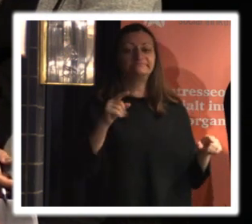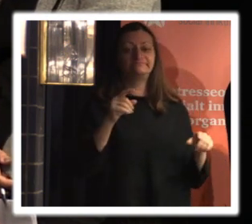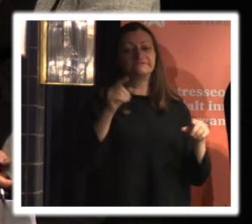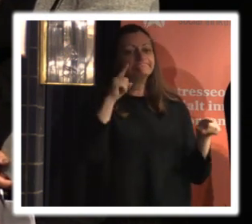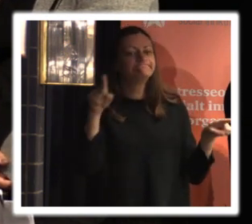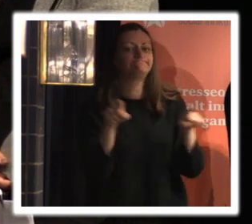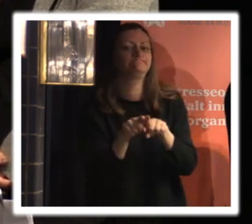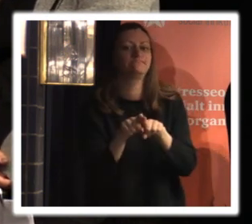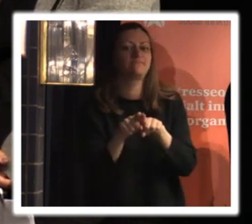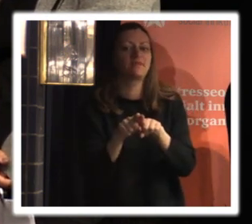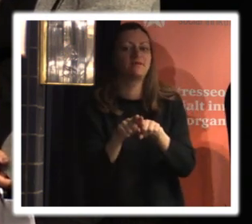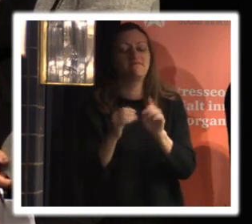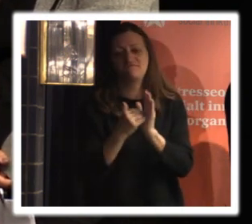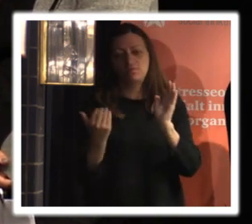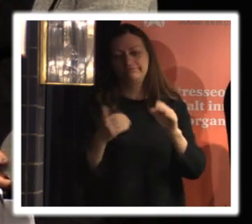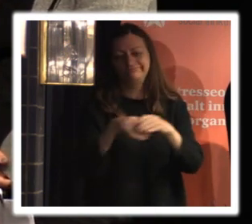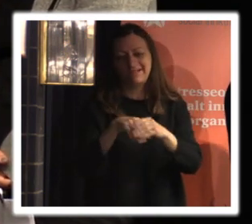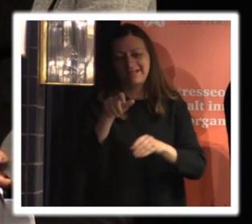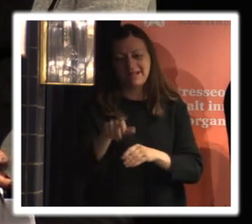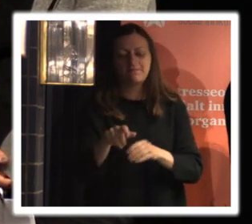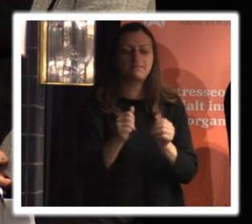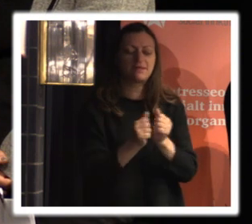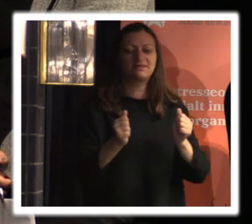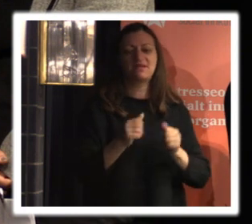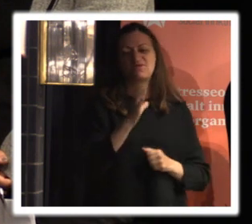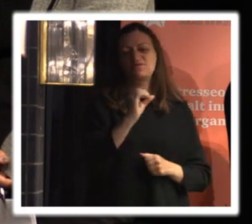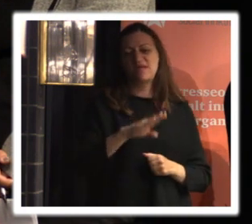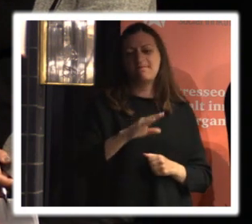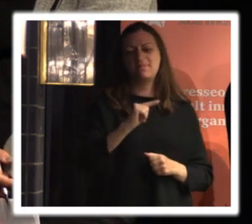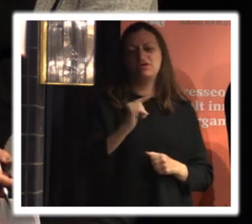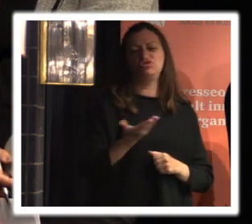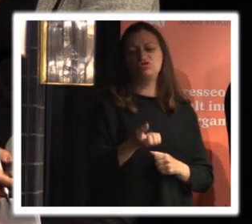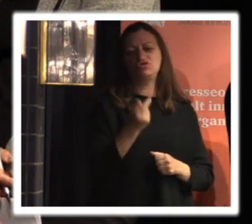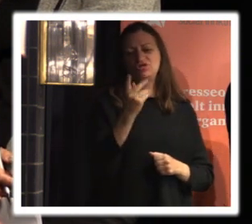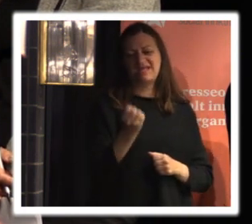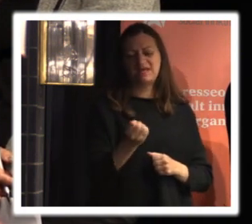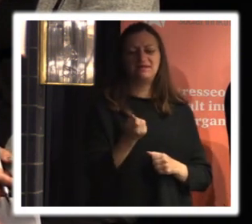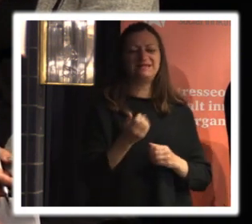mycket bättre än jag kring samtycke är lite svagare än avtal så kan man väl säga